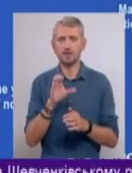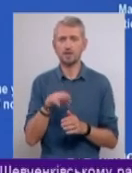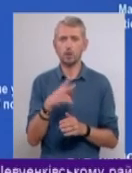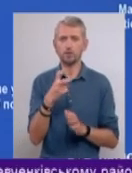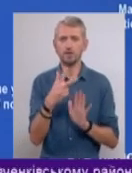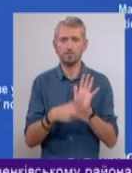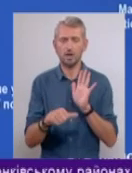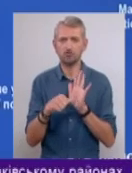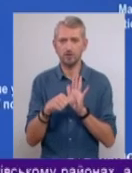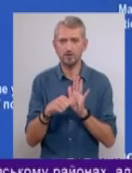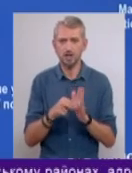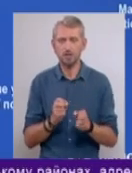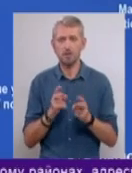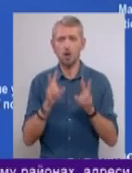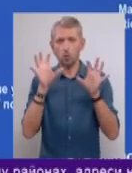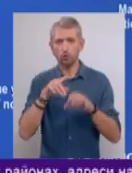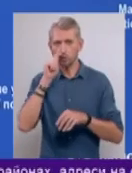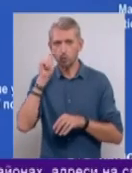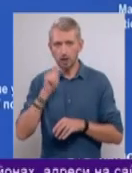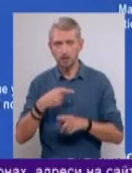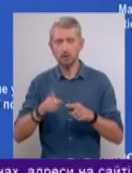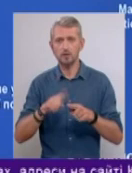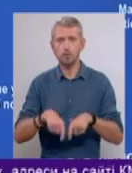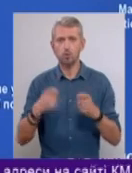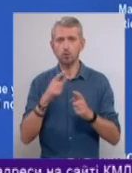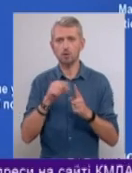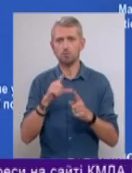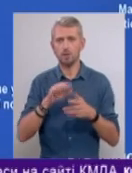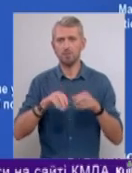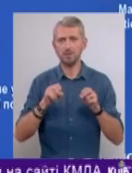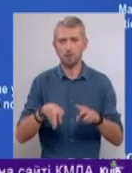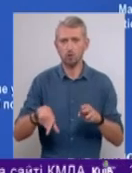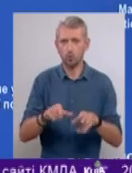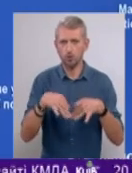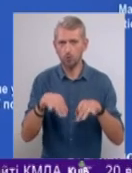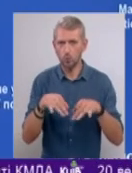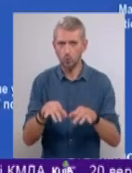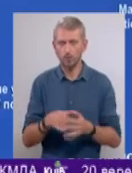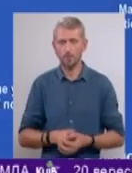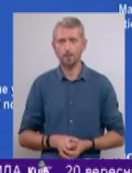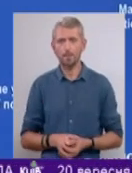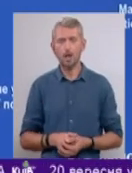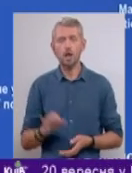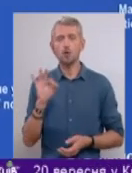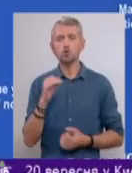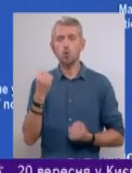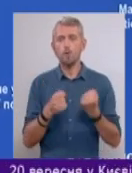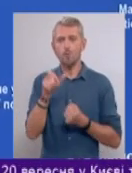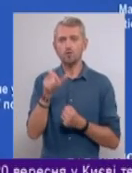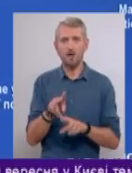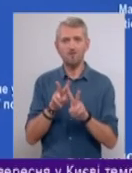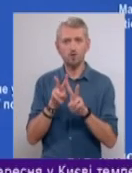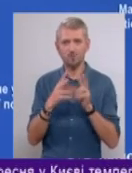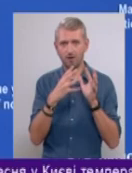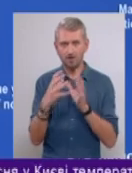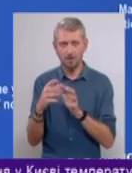286 Кримінального кодексу України це порушення правил безпеки дорожнього руху. Щодо водія Фольксвагена,